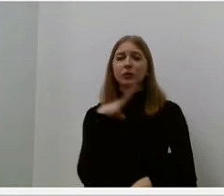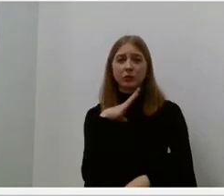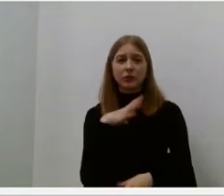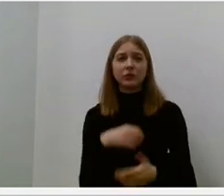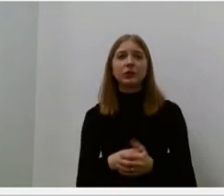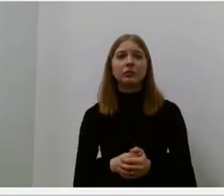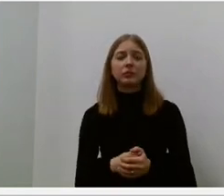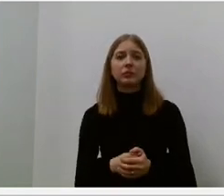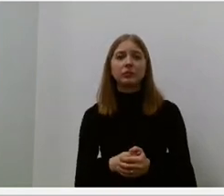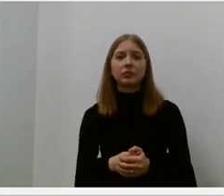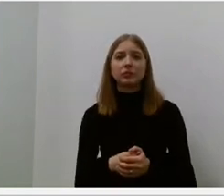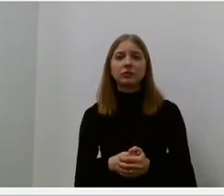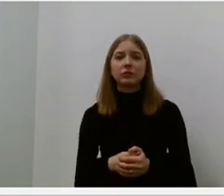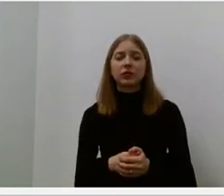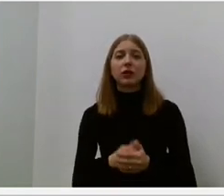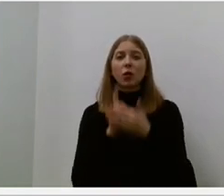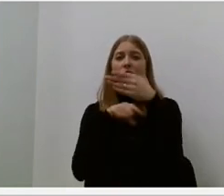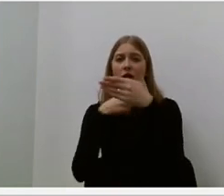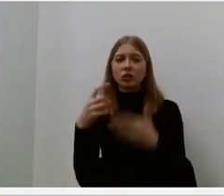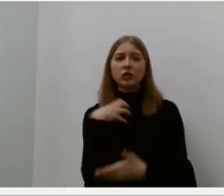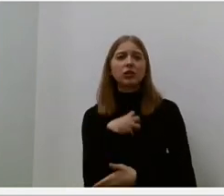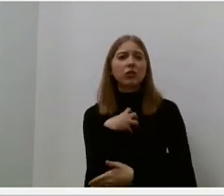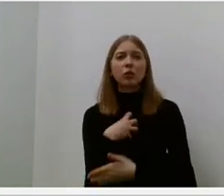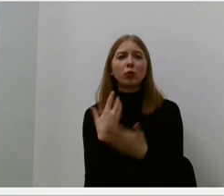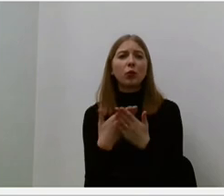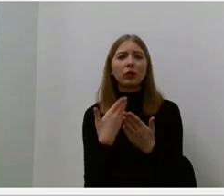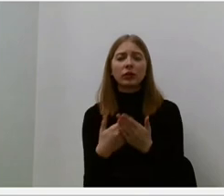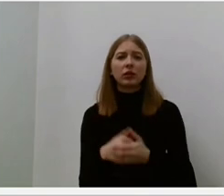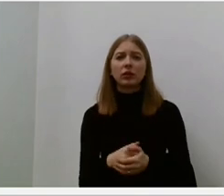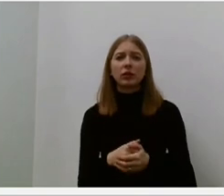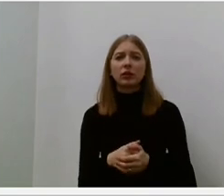Tas laiškas yra svarbus tuo, kad parodo, kad meilė